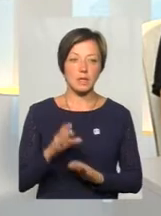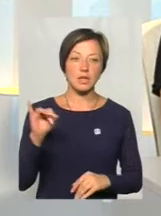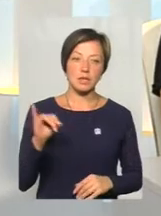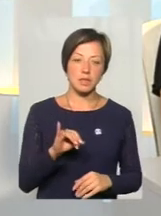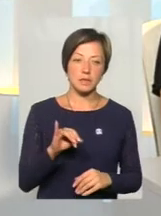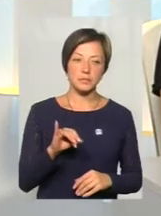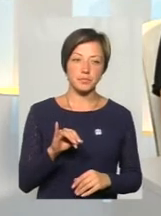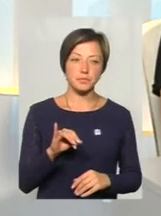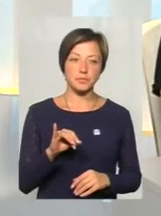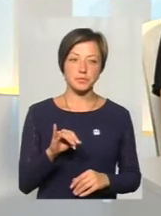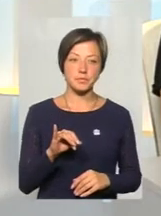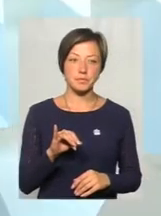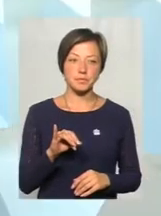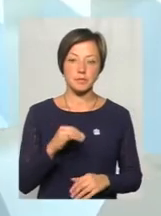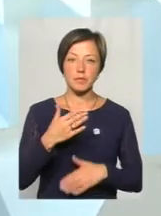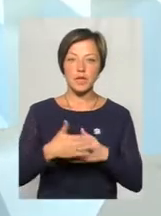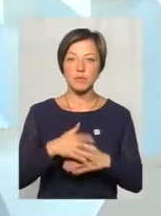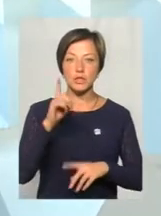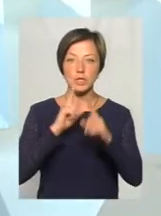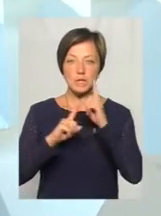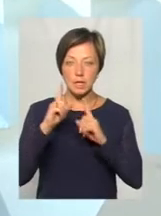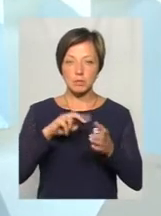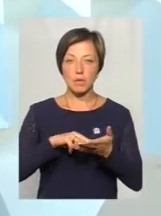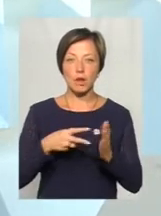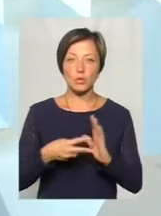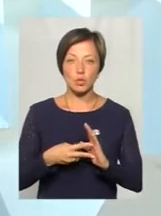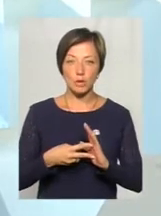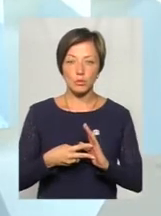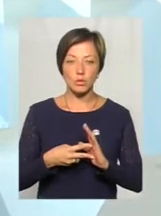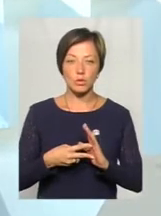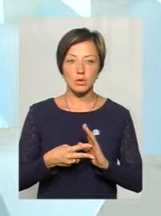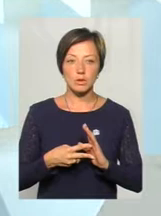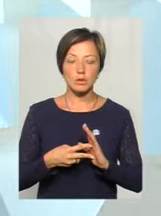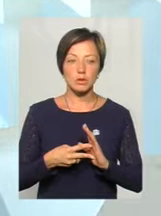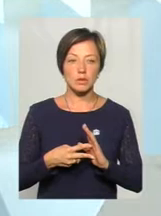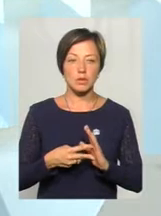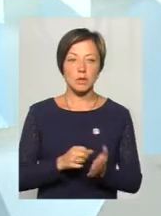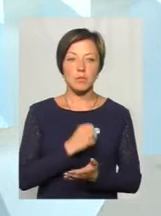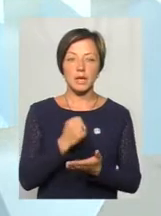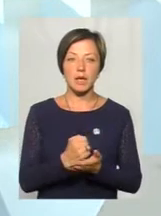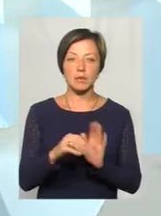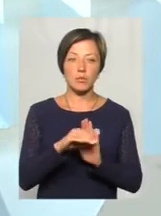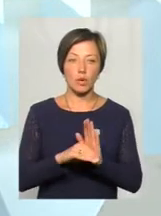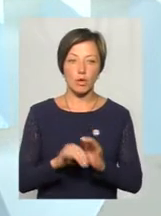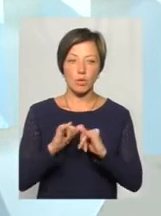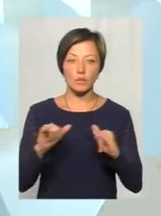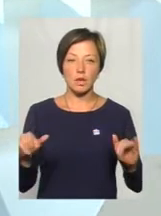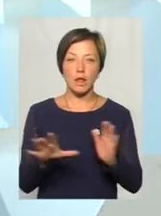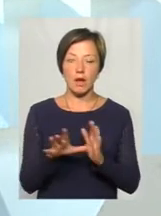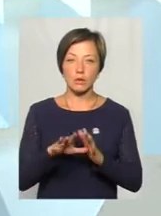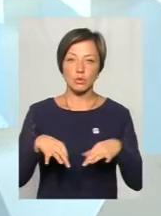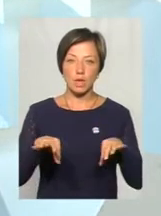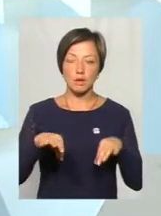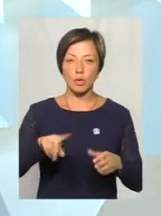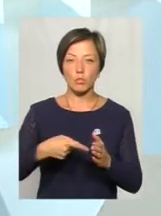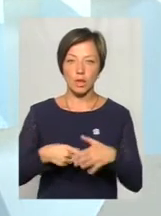і на найближчій сесії ми плануємо прийняти програму розвитку електротранспорту і